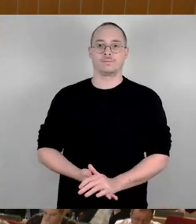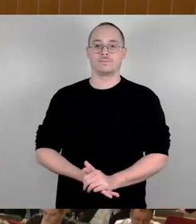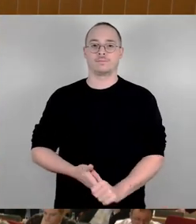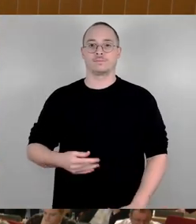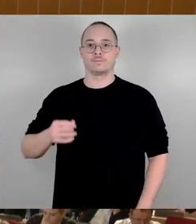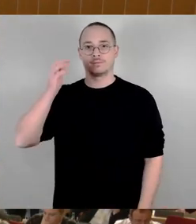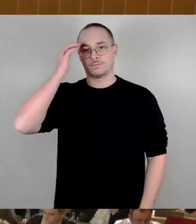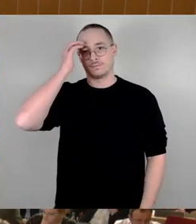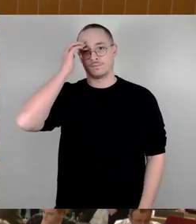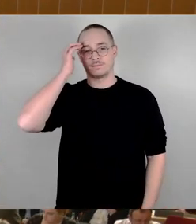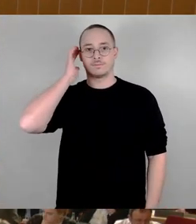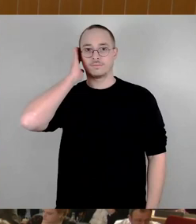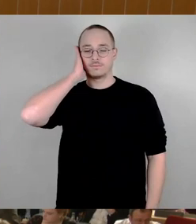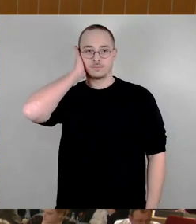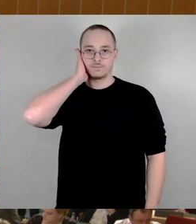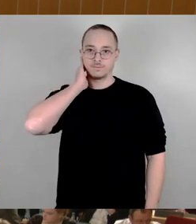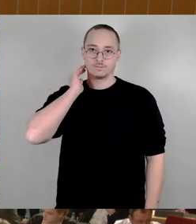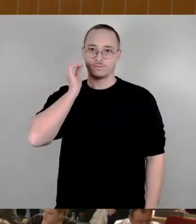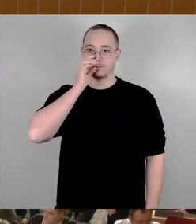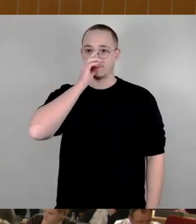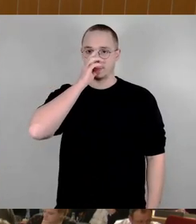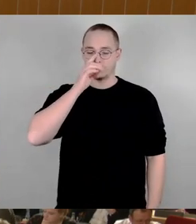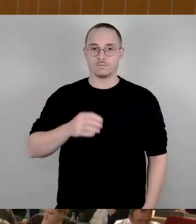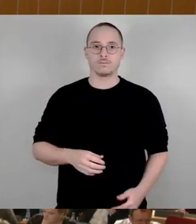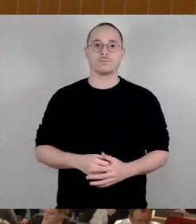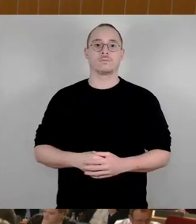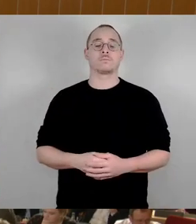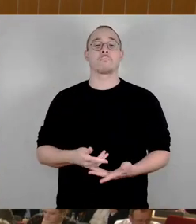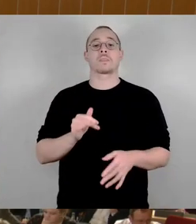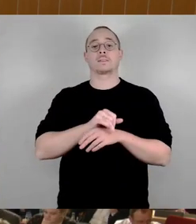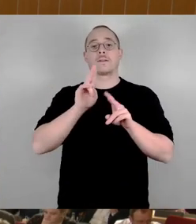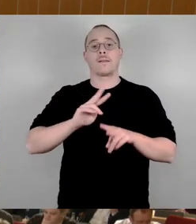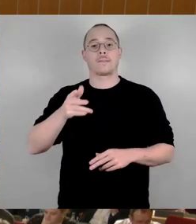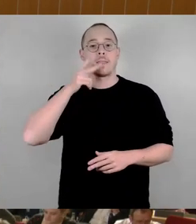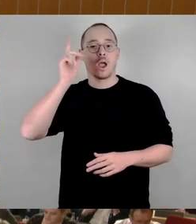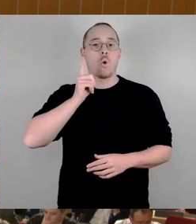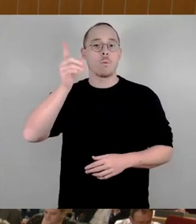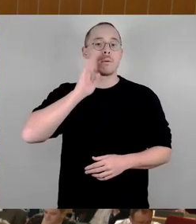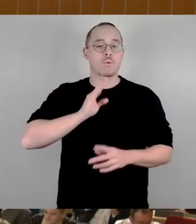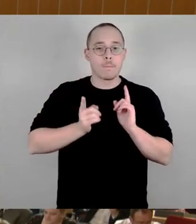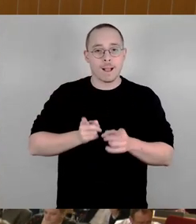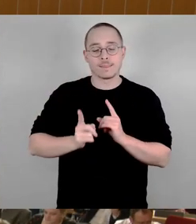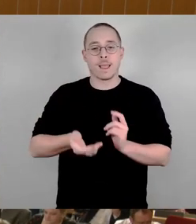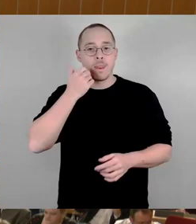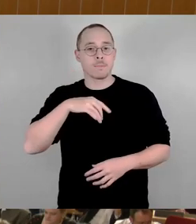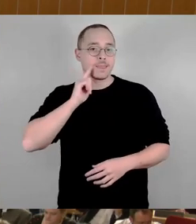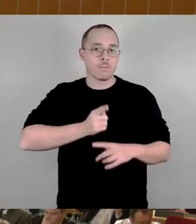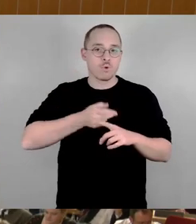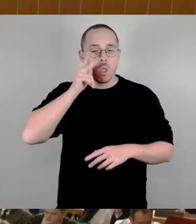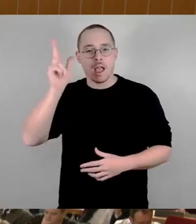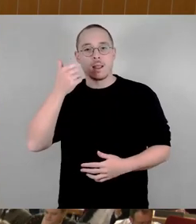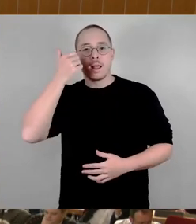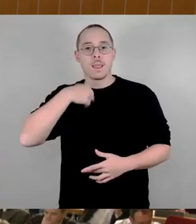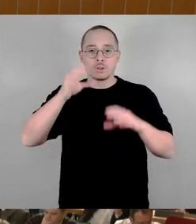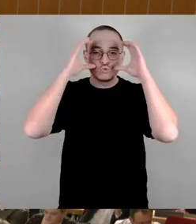Ich brauche keinen Zettel. Sehr geehrter Herr Oberbürgermeister, meine Damen und Herren, liebe Zuschauer im Stream.